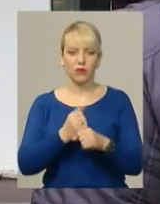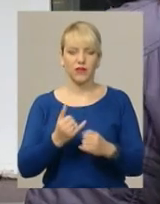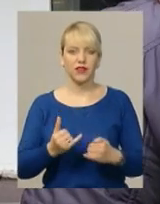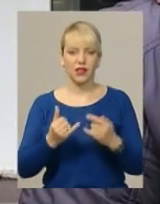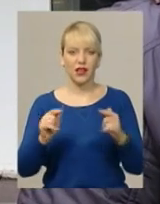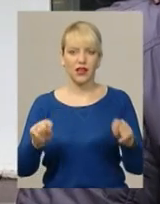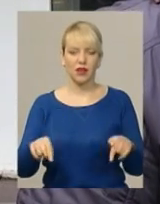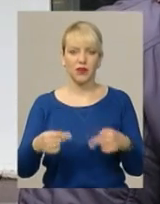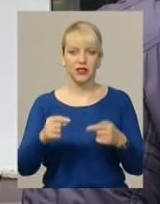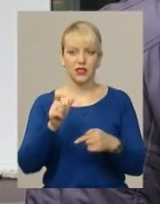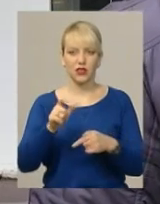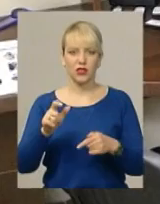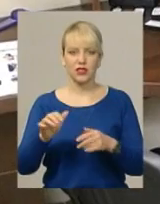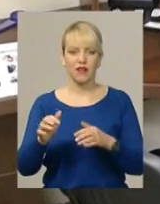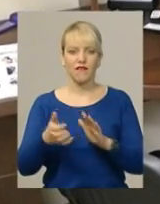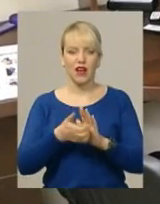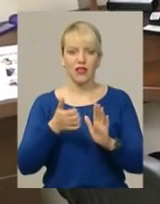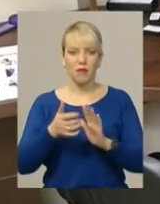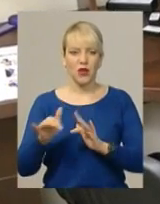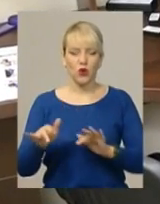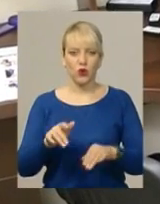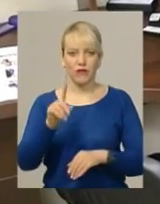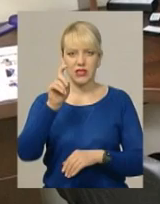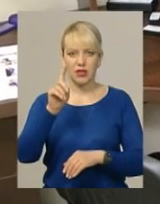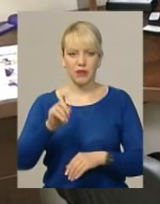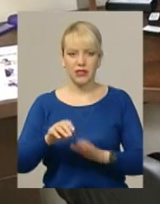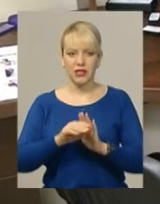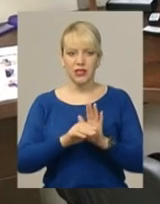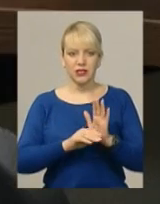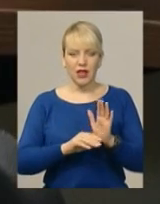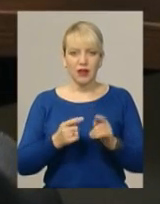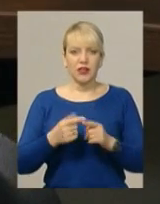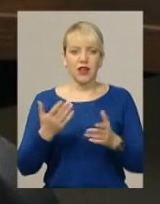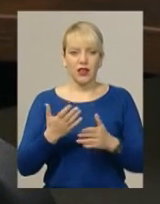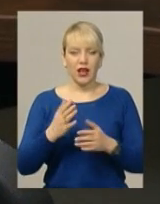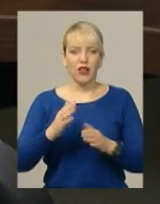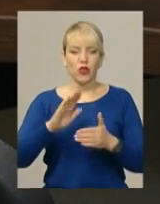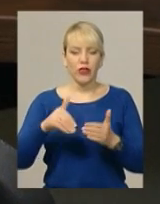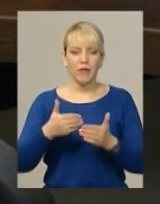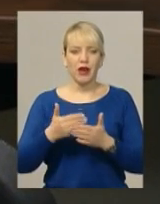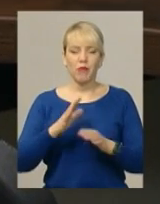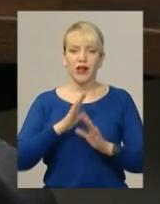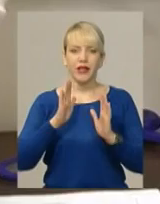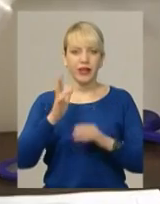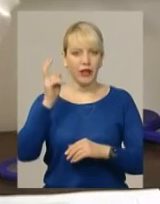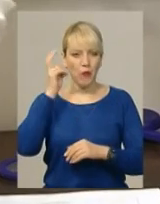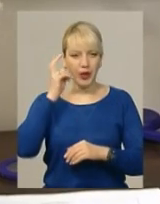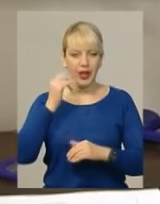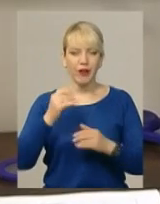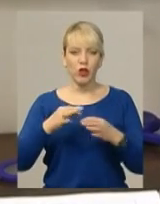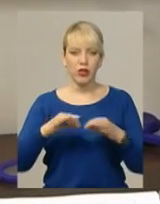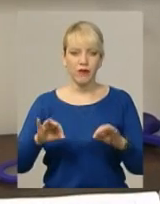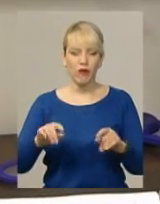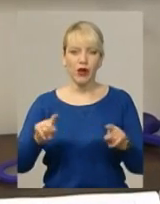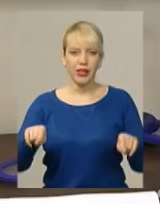людей з вадами руху. Вистабулярна система «Елінк-терапія», яка дотепер була лише у київській феофанії, дозволить поставити на